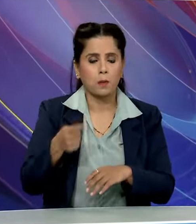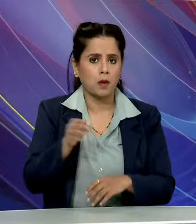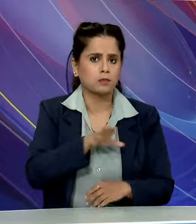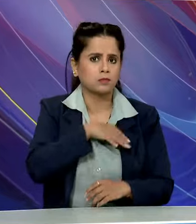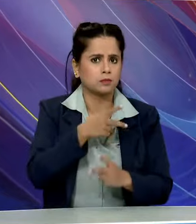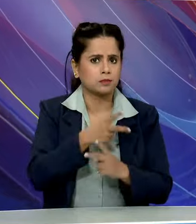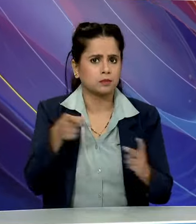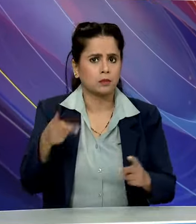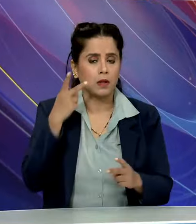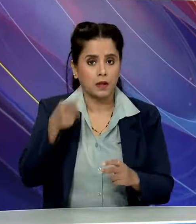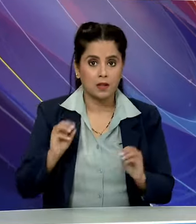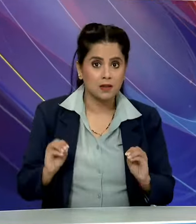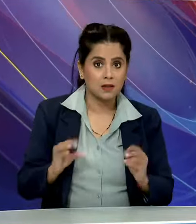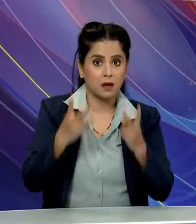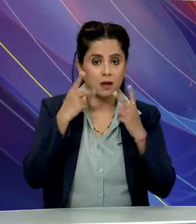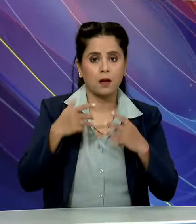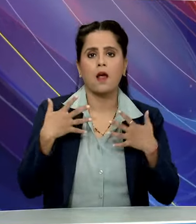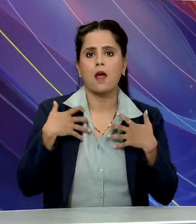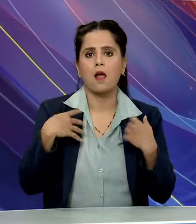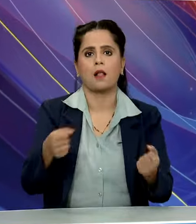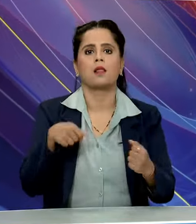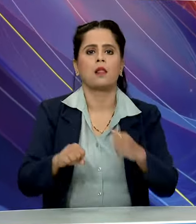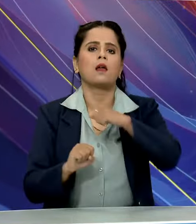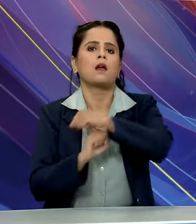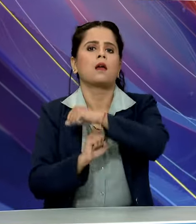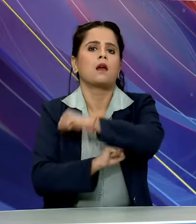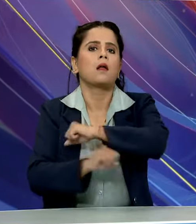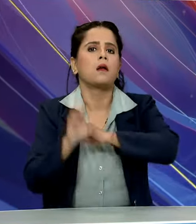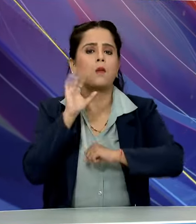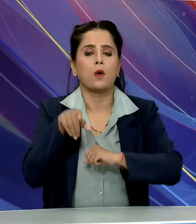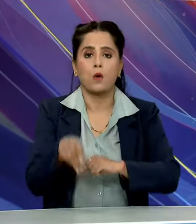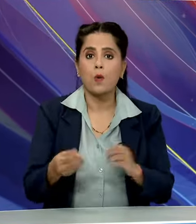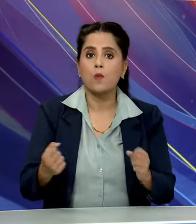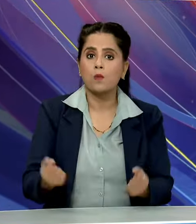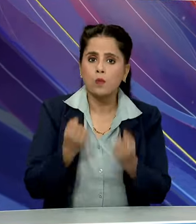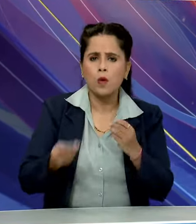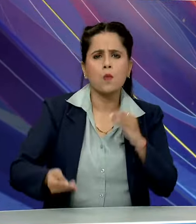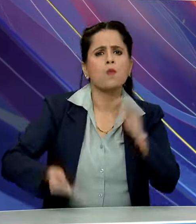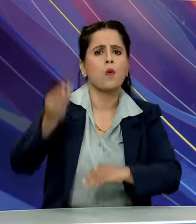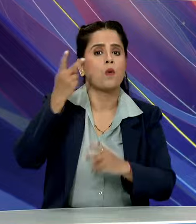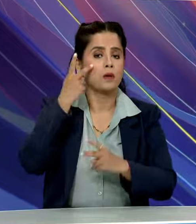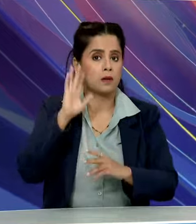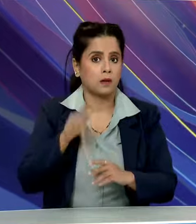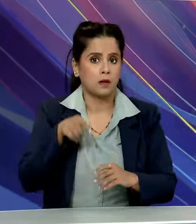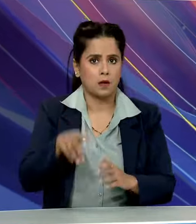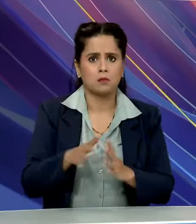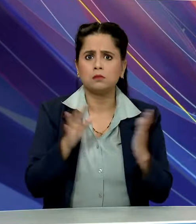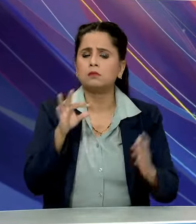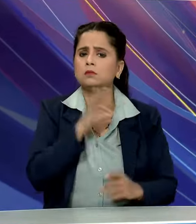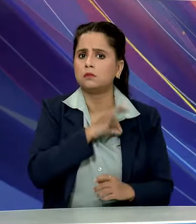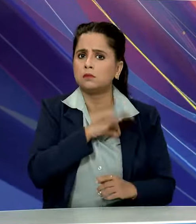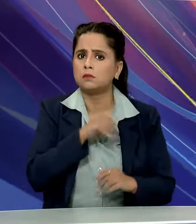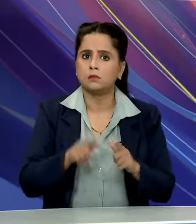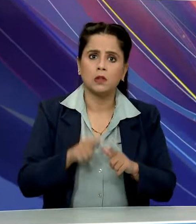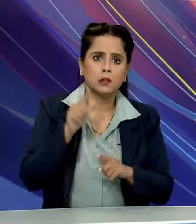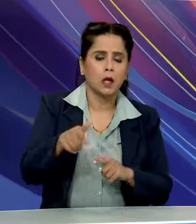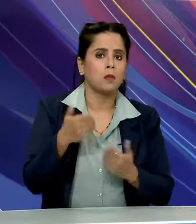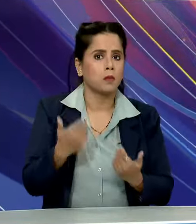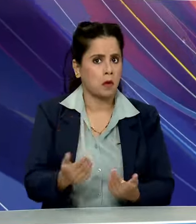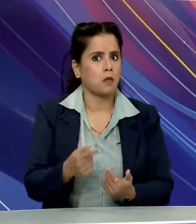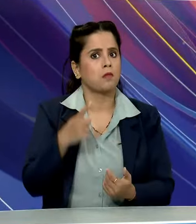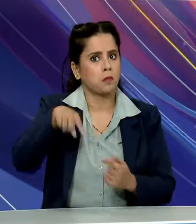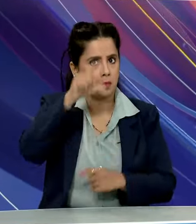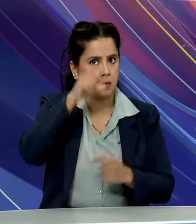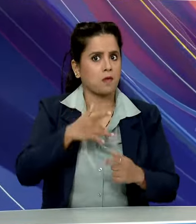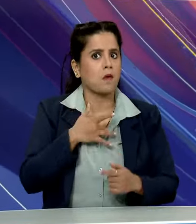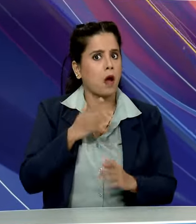वाली इस पहल को स्वास्थे बुनियादी धाचे को और बढ़ावा देने की दिशा में भी बहुत लाभगारी कदम माना जा रहा है